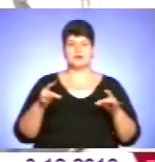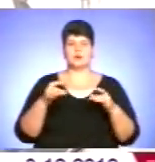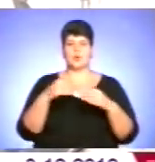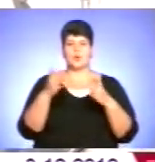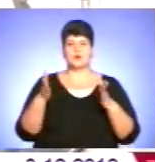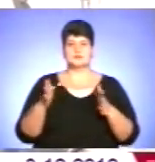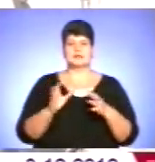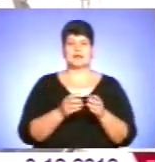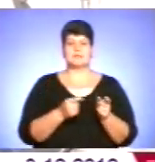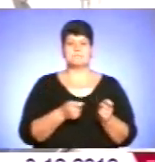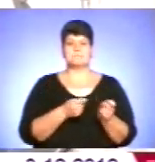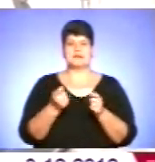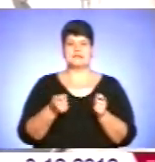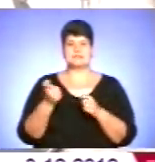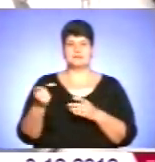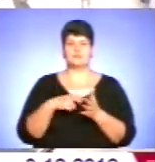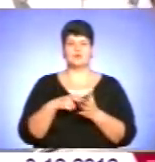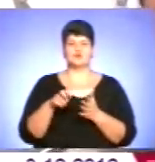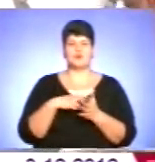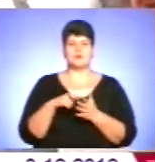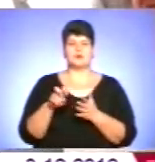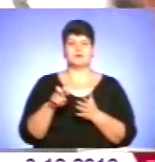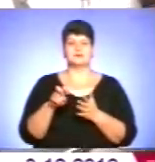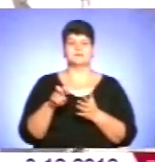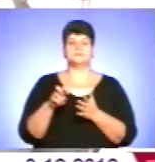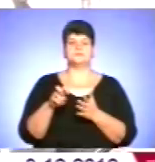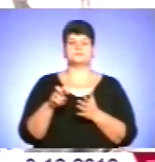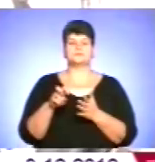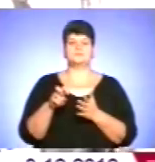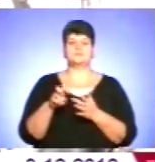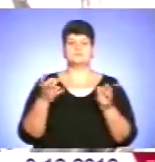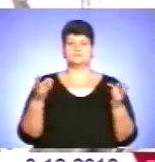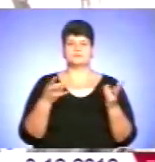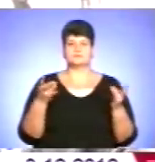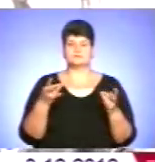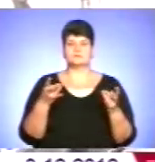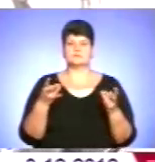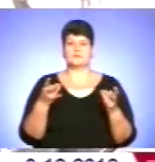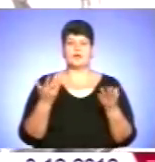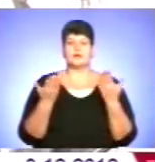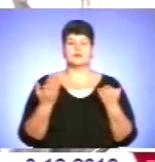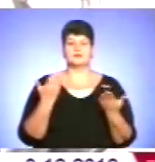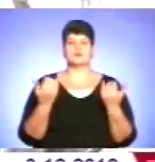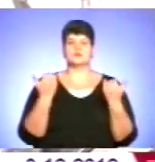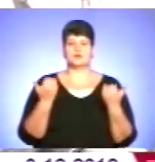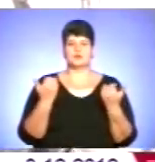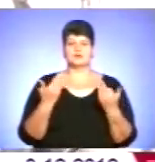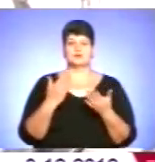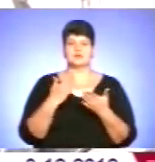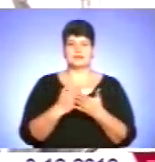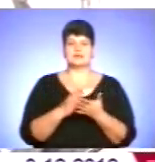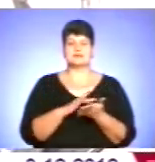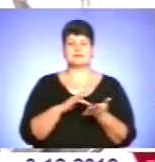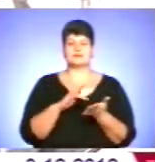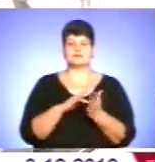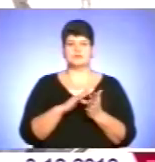пересилки почтових потреб. Але сьогодні і децентралізованим